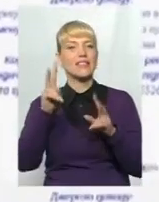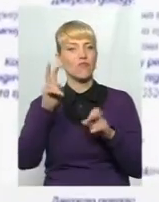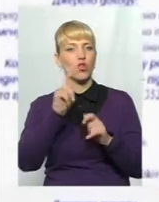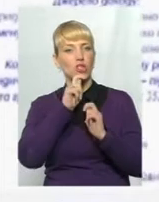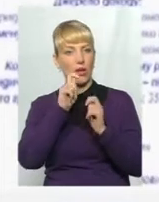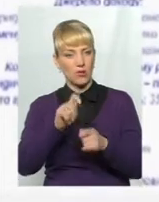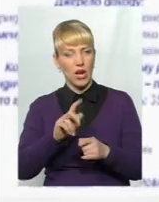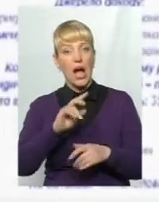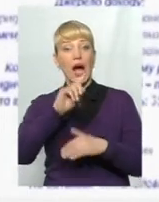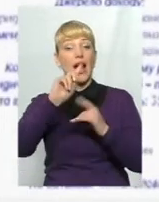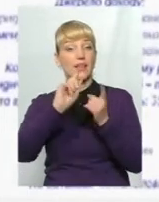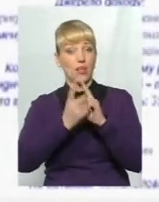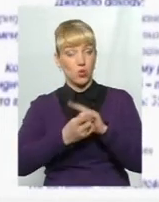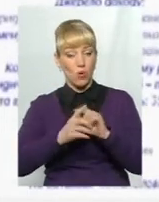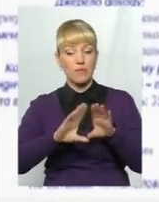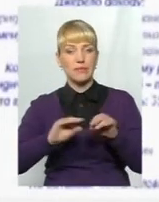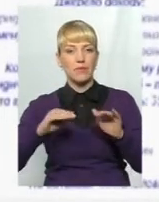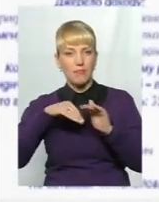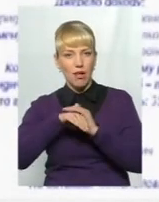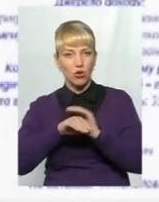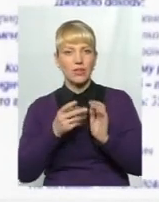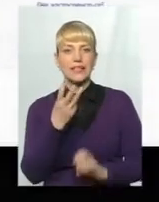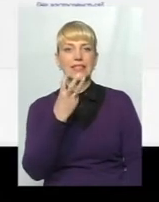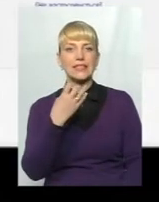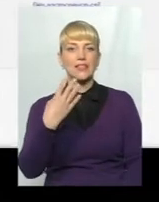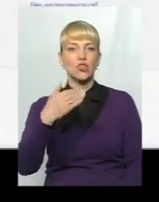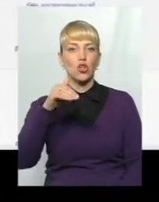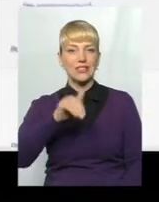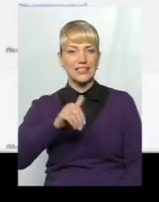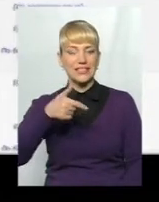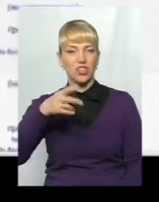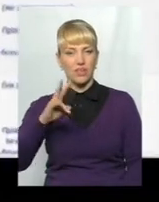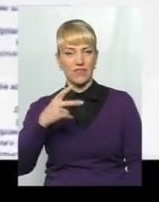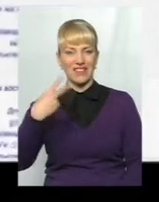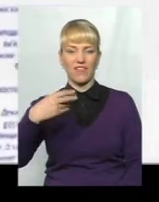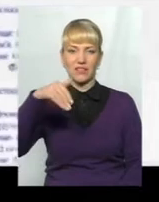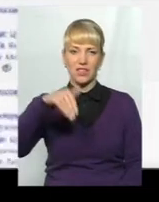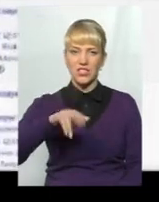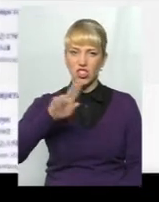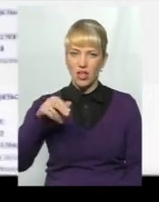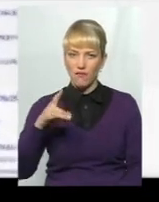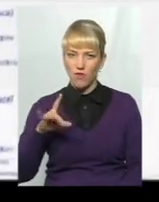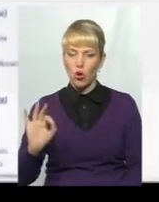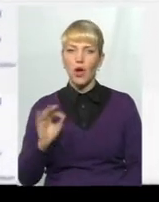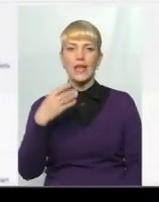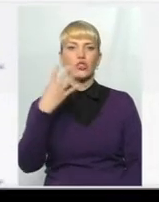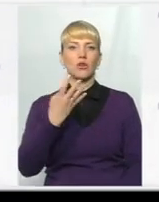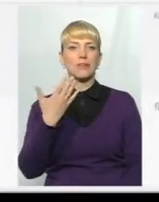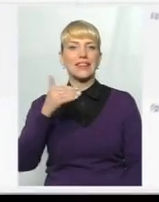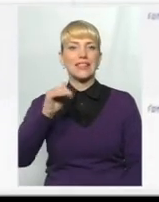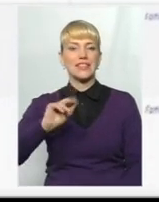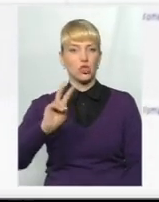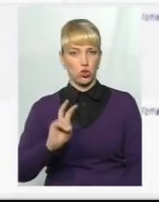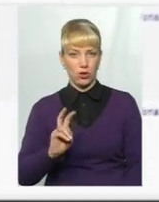Натомість під матрацом медичний посадовець стримає 340 тисяч гривень, 20 тисяч євро та 45 тисяч доларів.